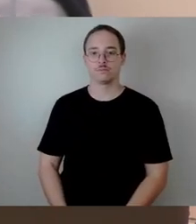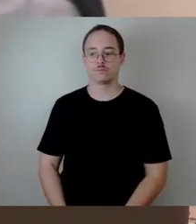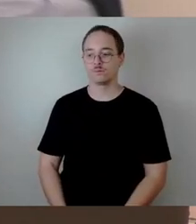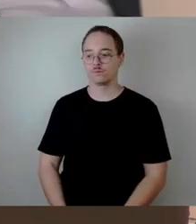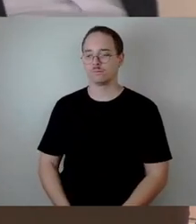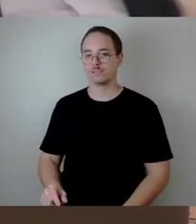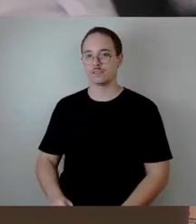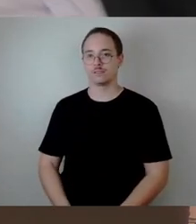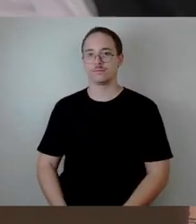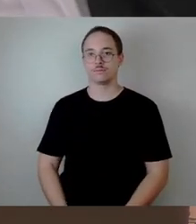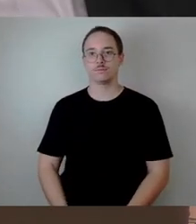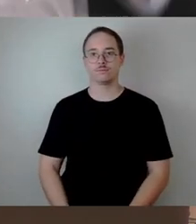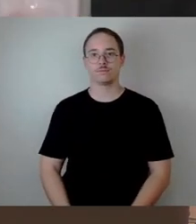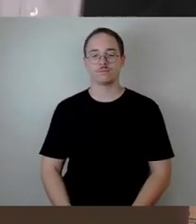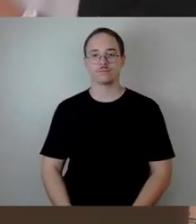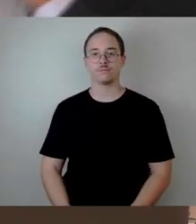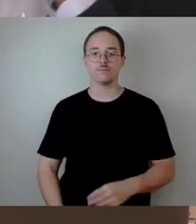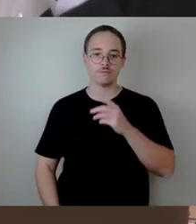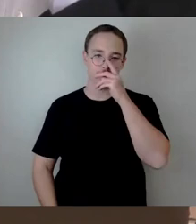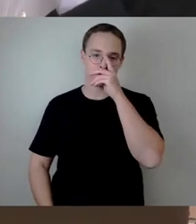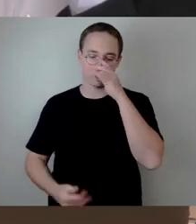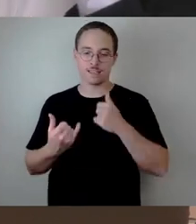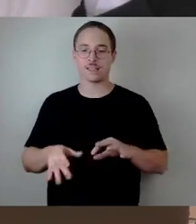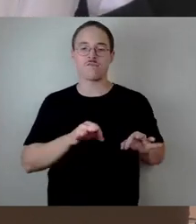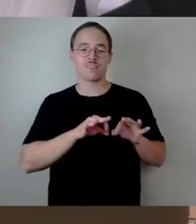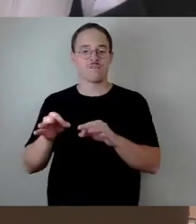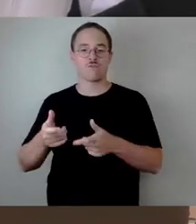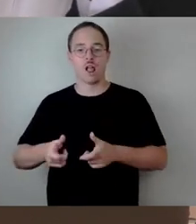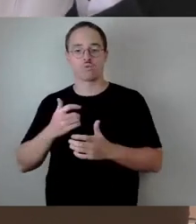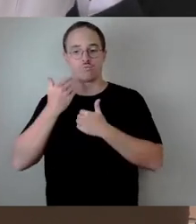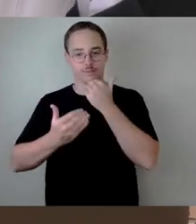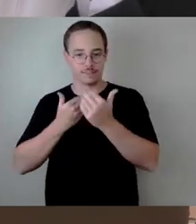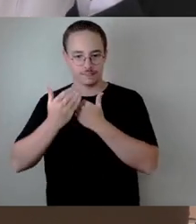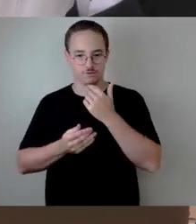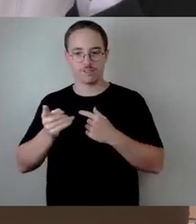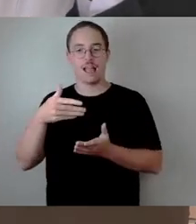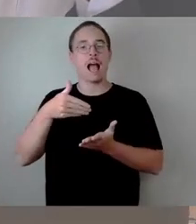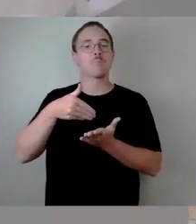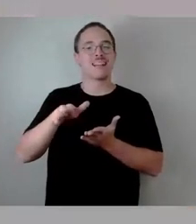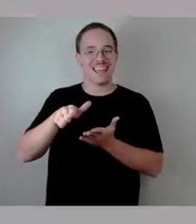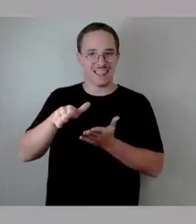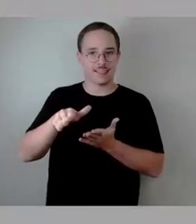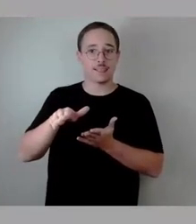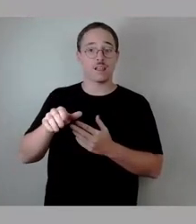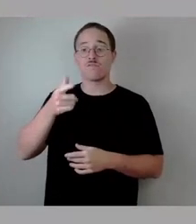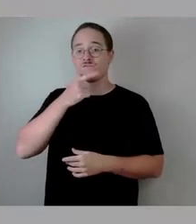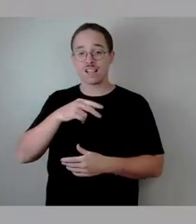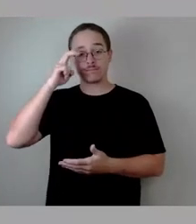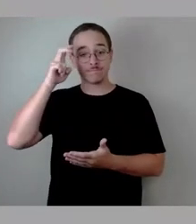ablehnende Ausschussbericht zur Abstimmung. Wer dem ablehnenden Ausschuss zustimmen möchte, der müsste jetzt mit Ja stimmen.